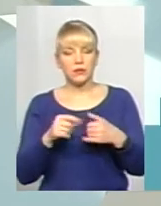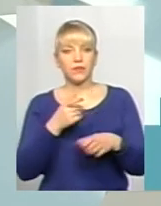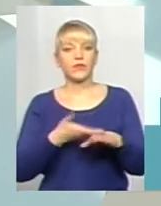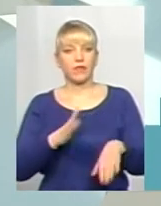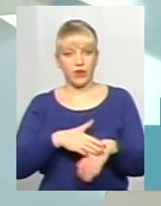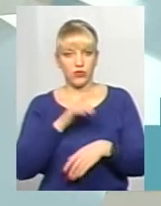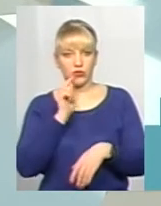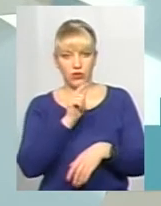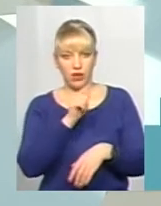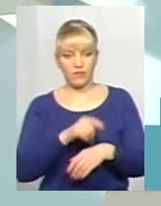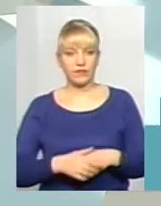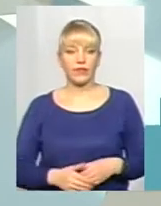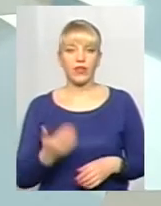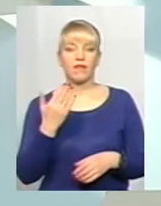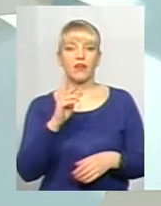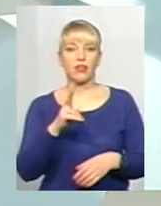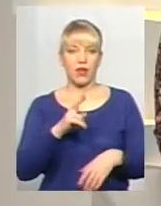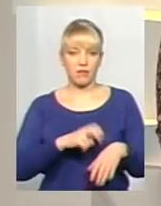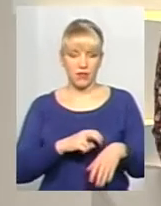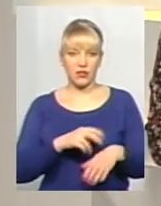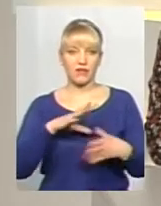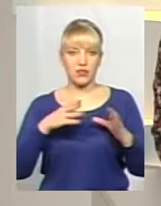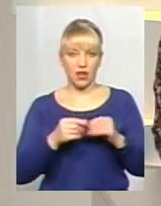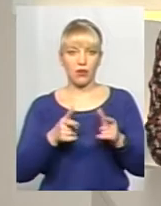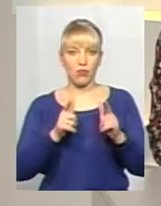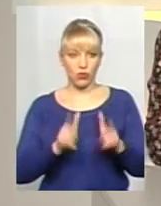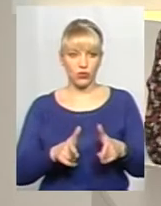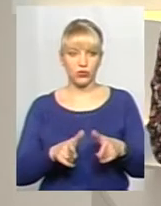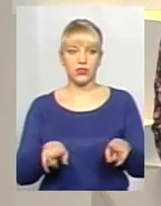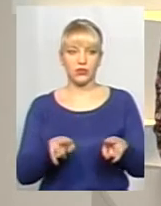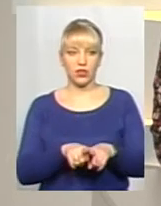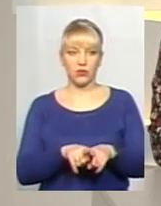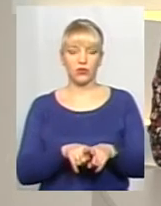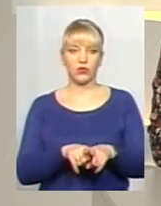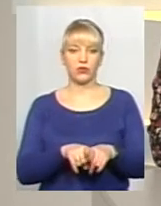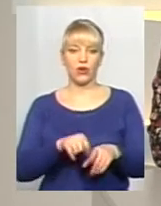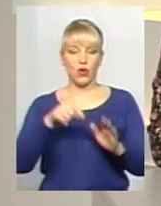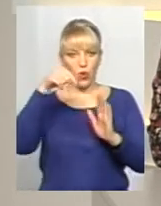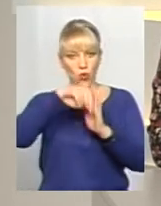важче. До речі, ви як медик, взагалі погоджуєтесь з такою ролью жінки?